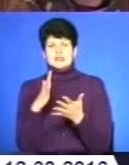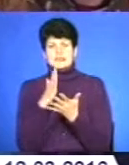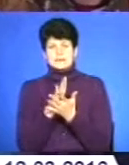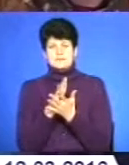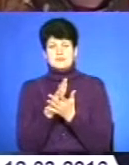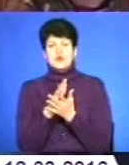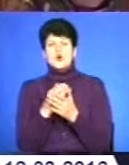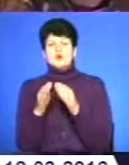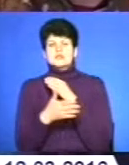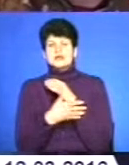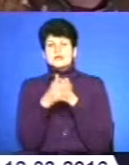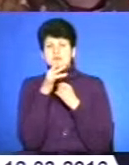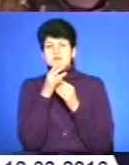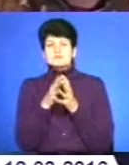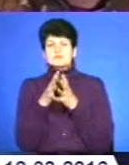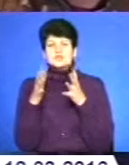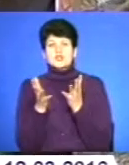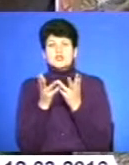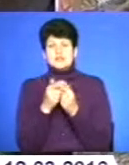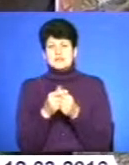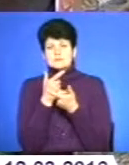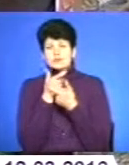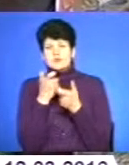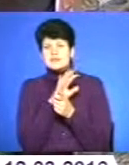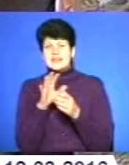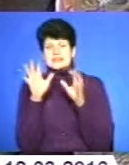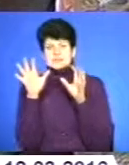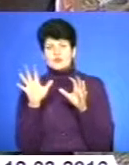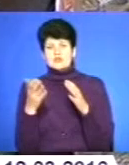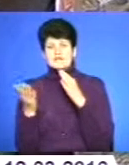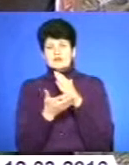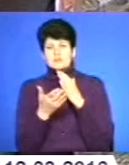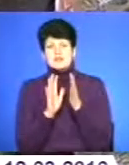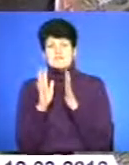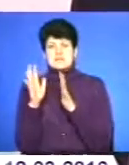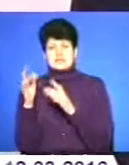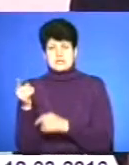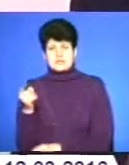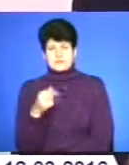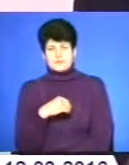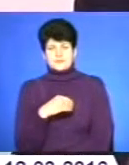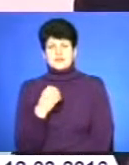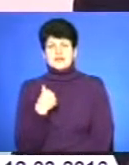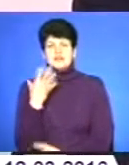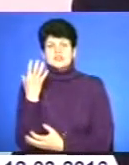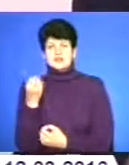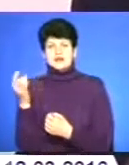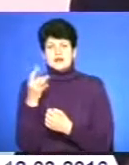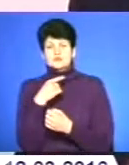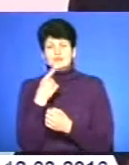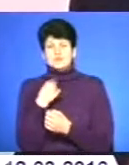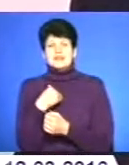Поза як останнім часом зросла кількість повідомлень про незаконні виробки в лісах Тернопілля. Я ще раз кажу, мене